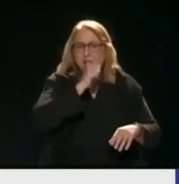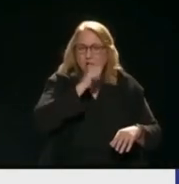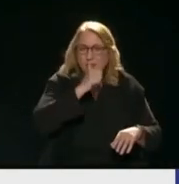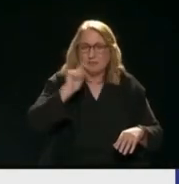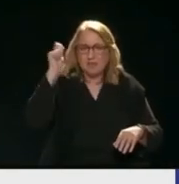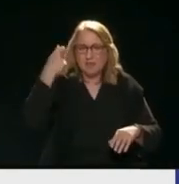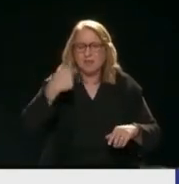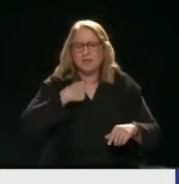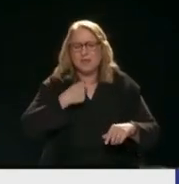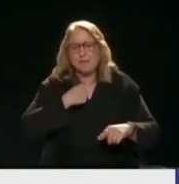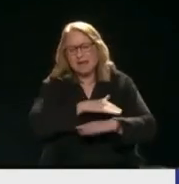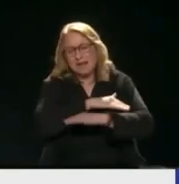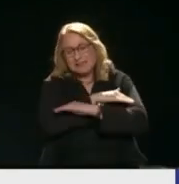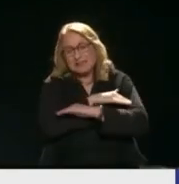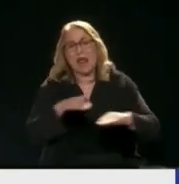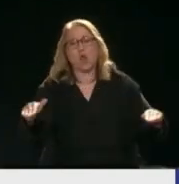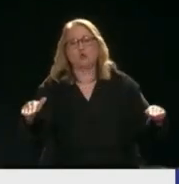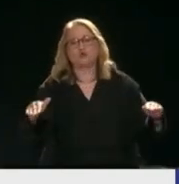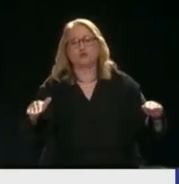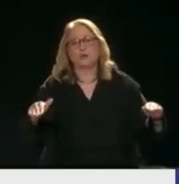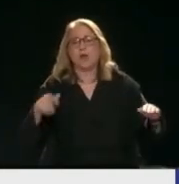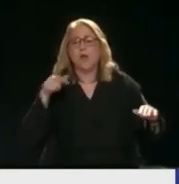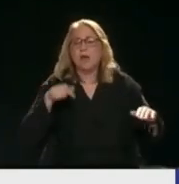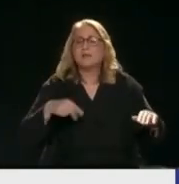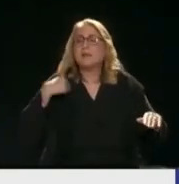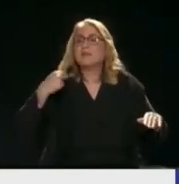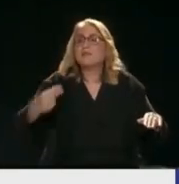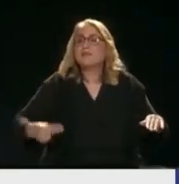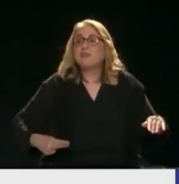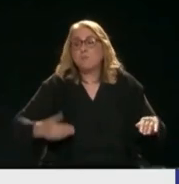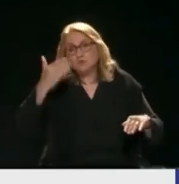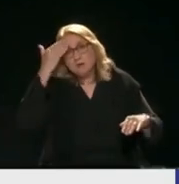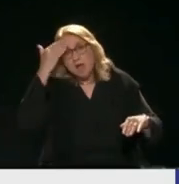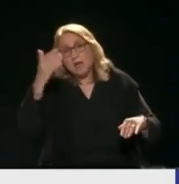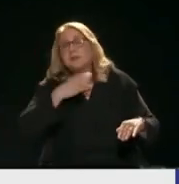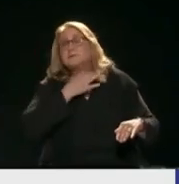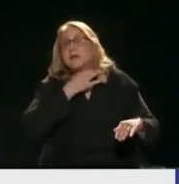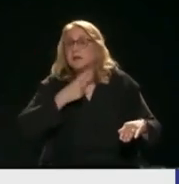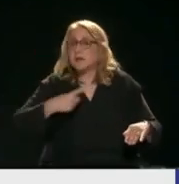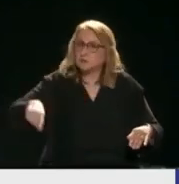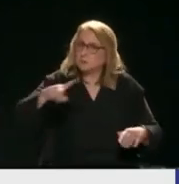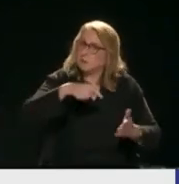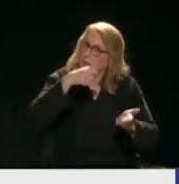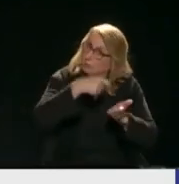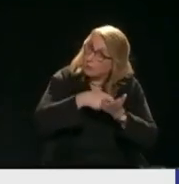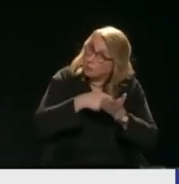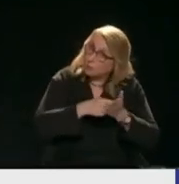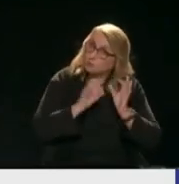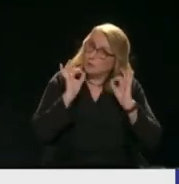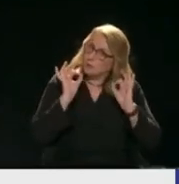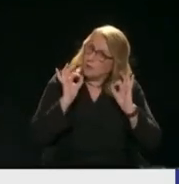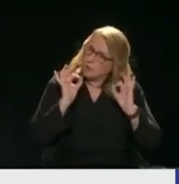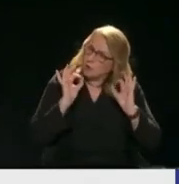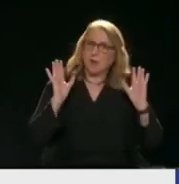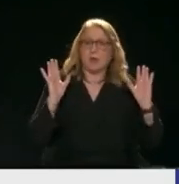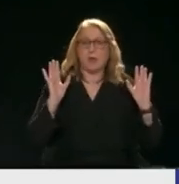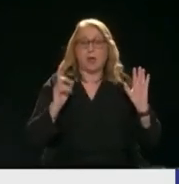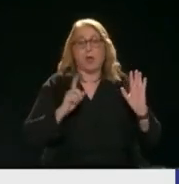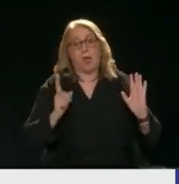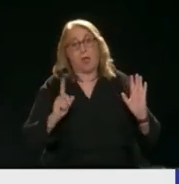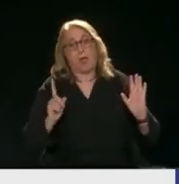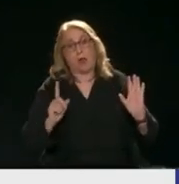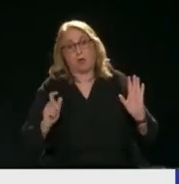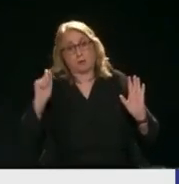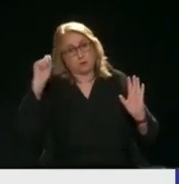Είναι αγαθά που τα χρειάζεται η δημόσια υγεία Βεβαίως πρέπει να πληρώνουμε Όχι όμως στη ρετσάντα που βλέπουμε Δεν γίνεται να